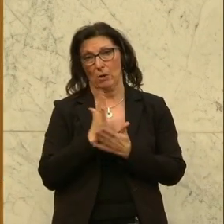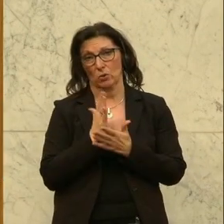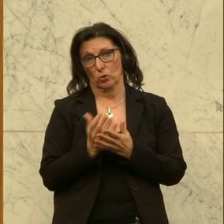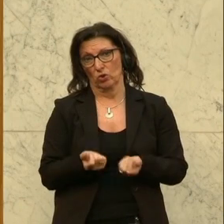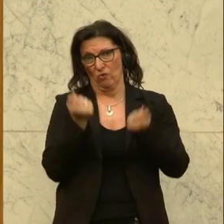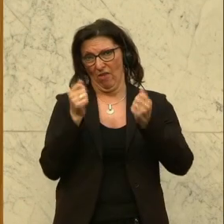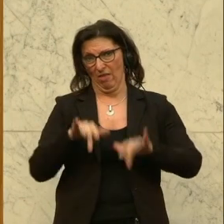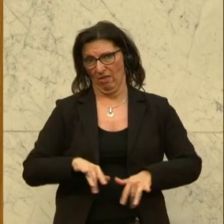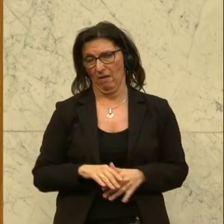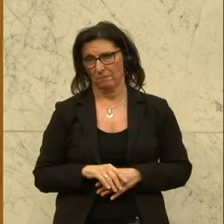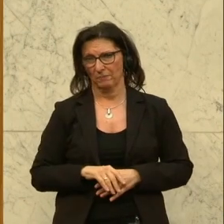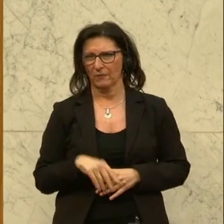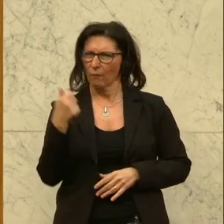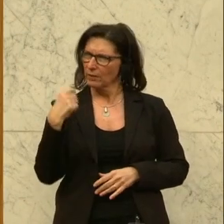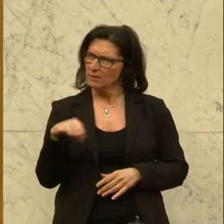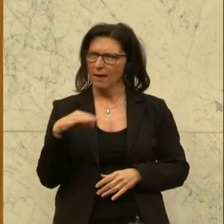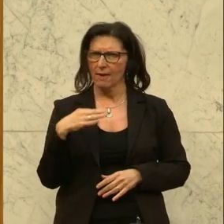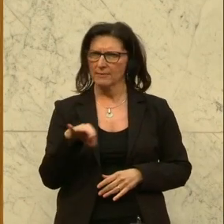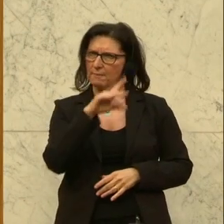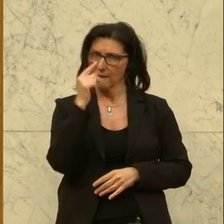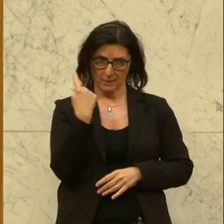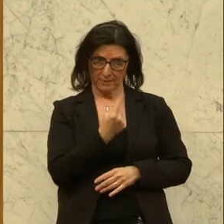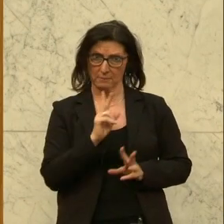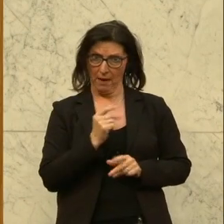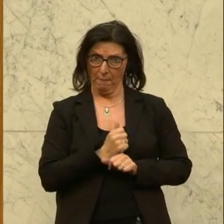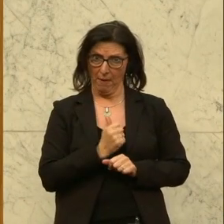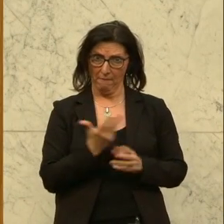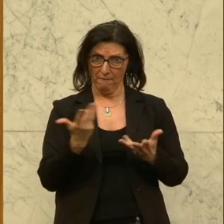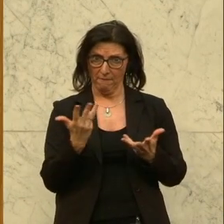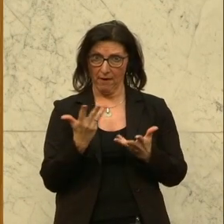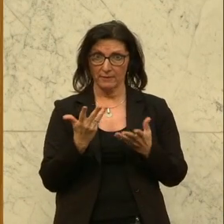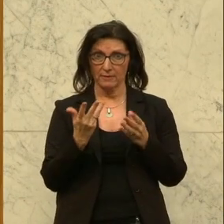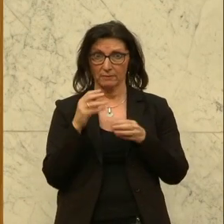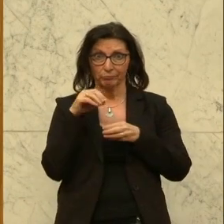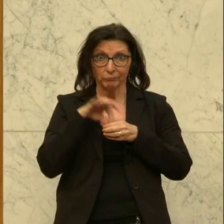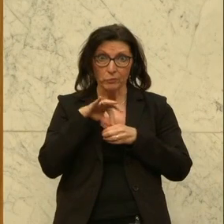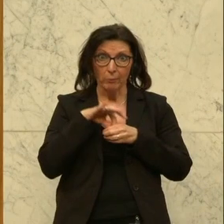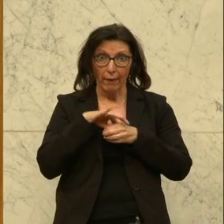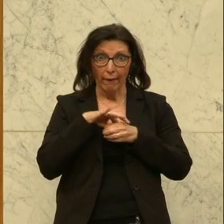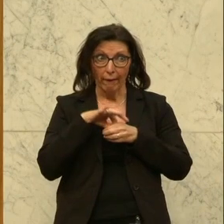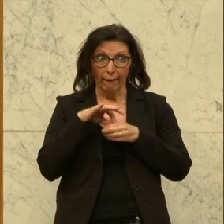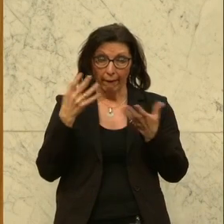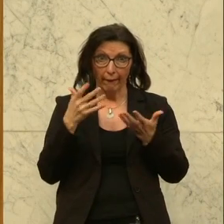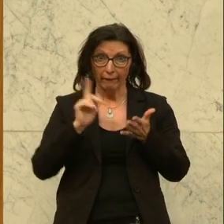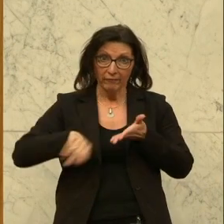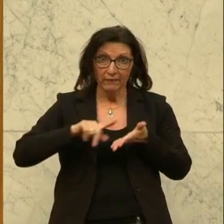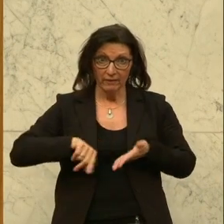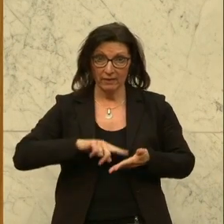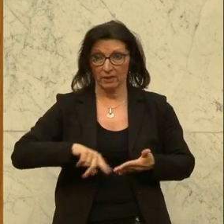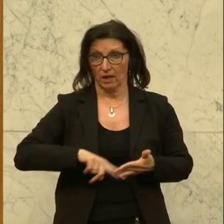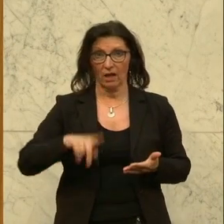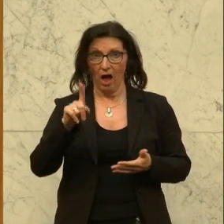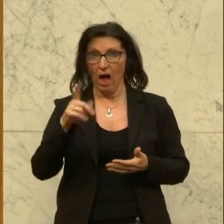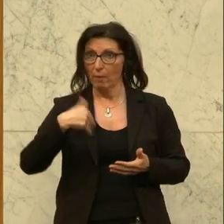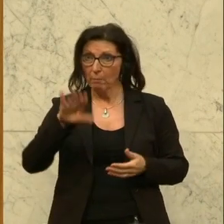Und das Einzige, was die Menschen selbst tun können, ist sich einzuschränken. Es trifft aber genau auch hier wieder diejenigen